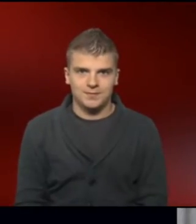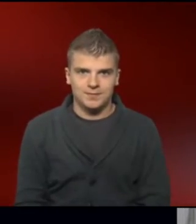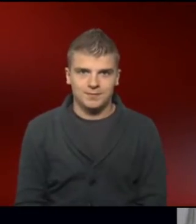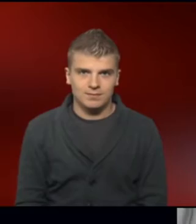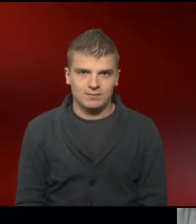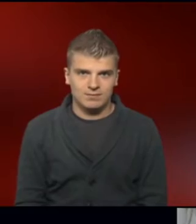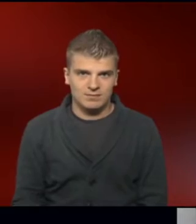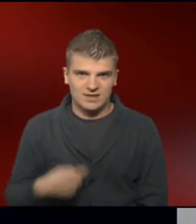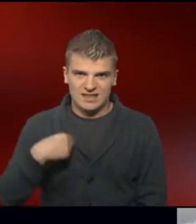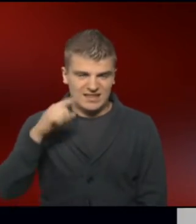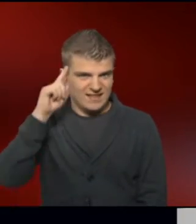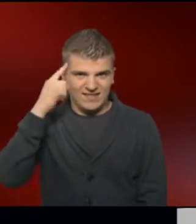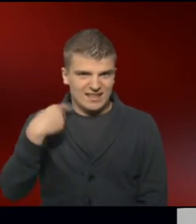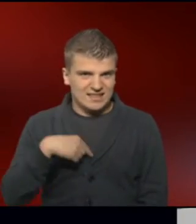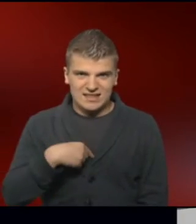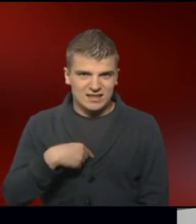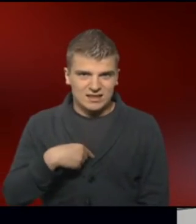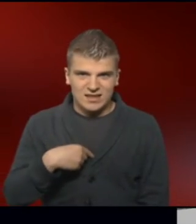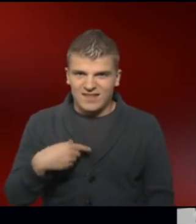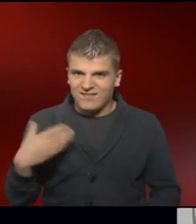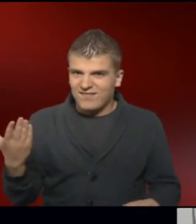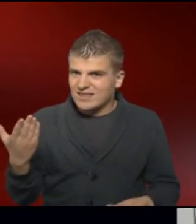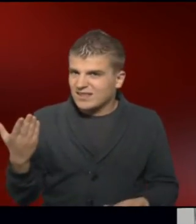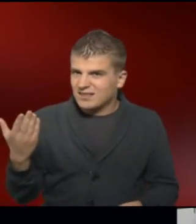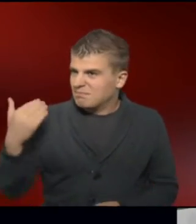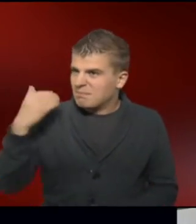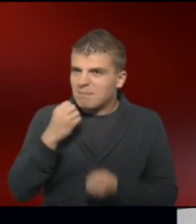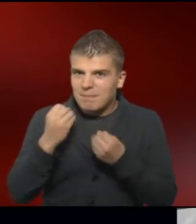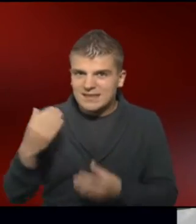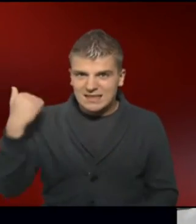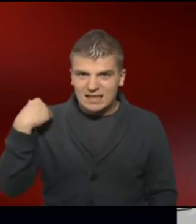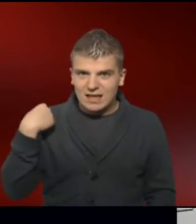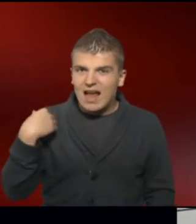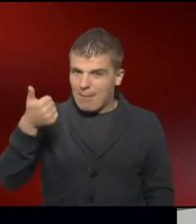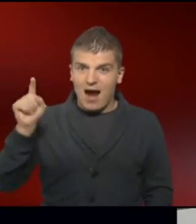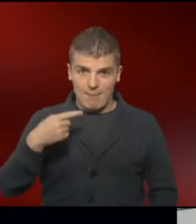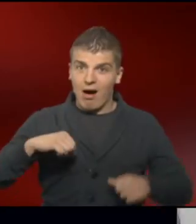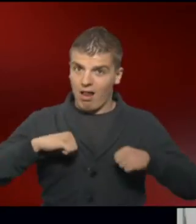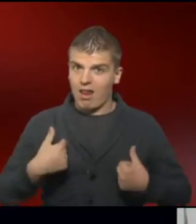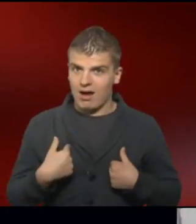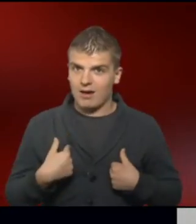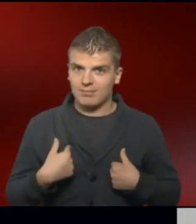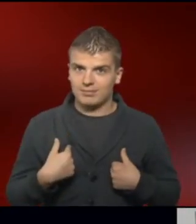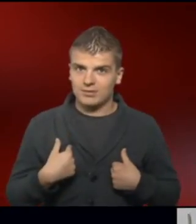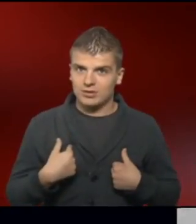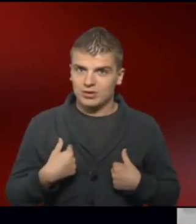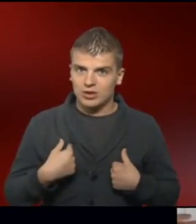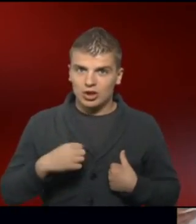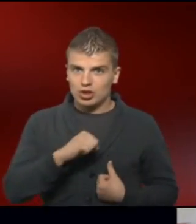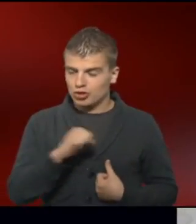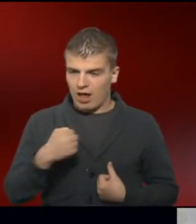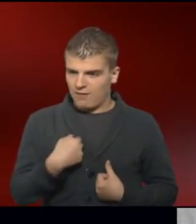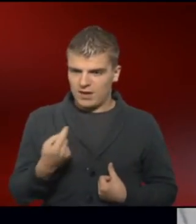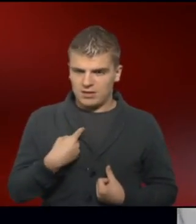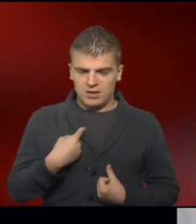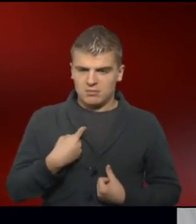Ich weiß nicht, was gewesen war, aber es hat ja so einen Moment gehabt, wo es sehr schnell angeschnappt war.